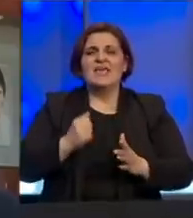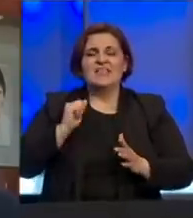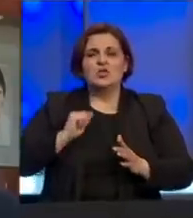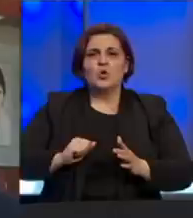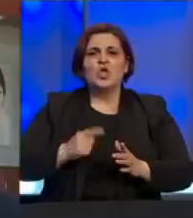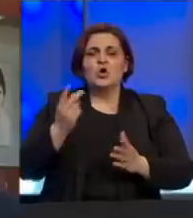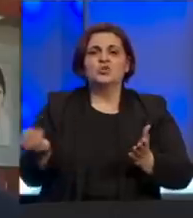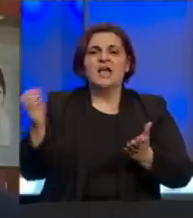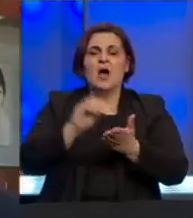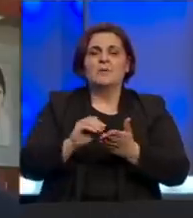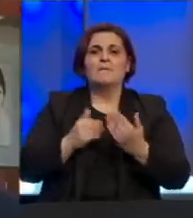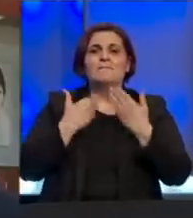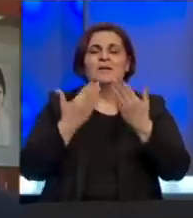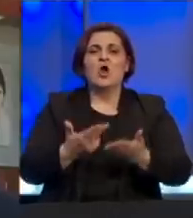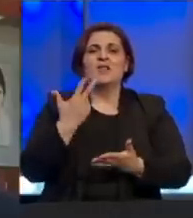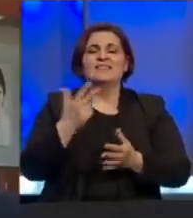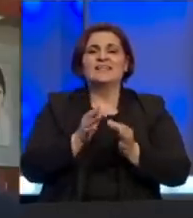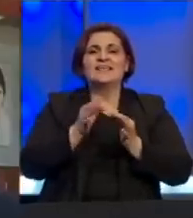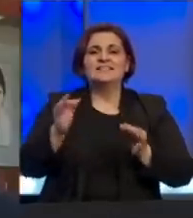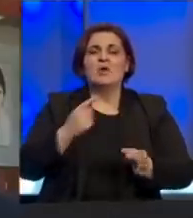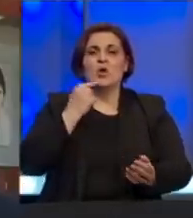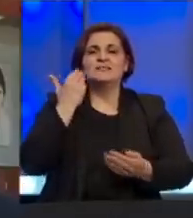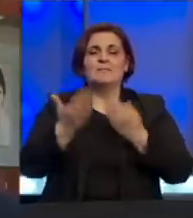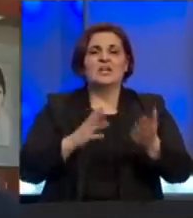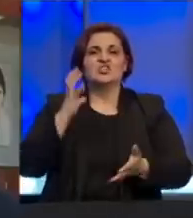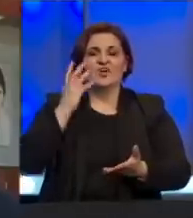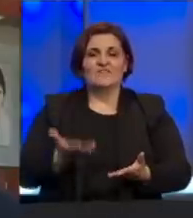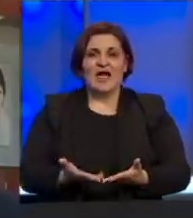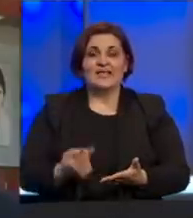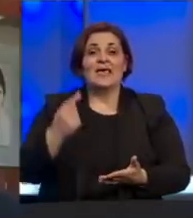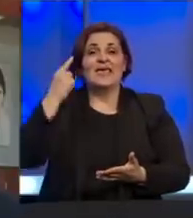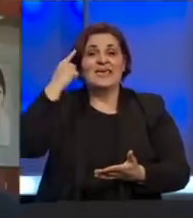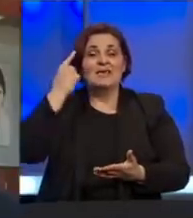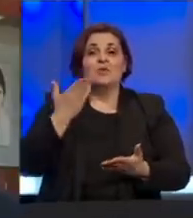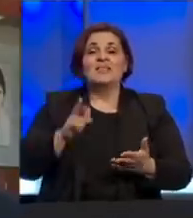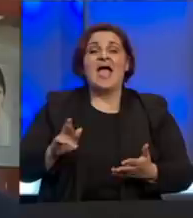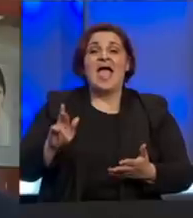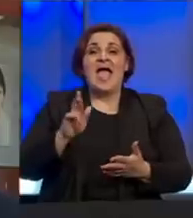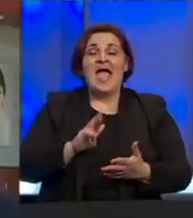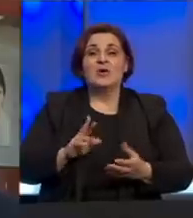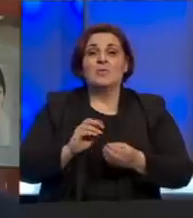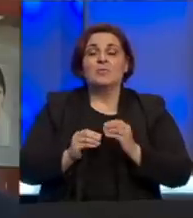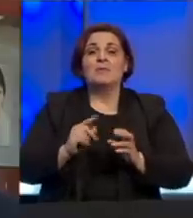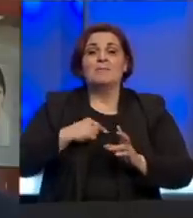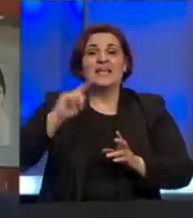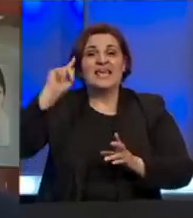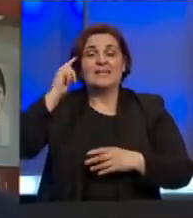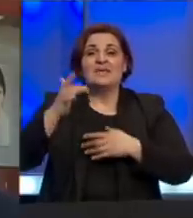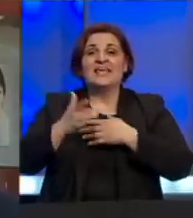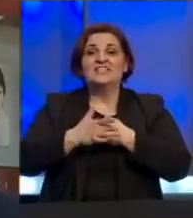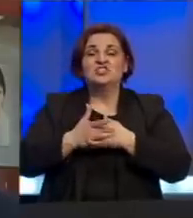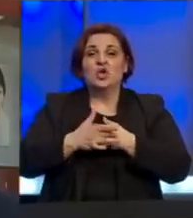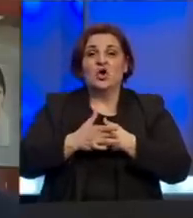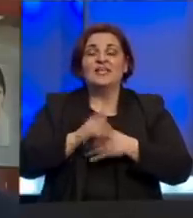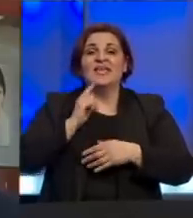se da kroz amantmane predložimo oni 30 mjera koje sam i predložio vladi i mislim da pored ekonomskih posljedica trebamo misliti na socijalne